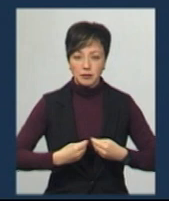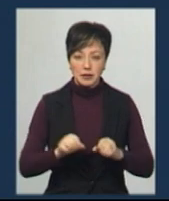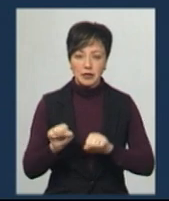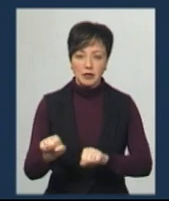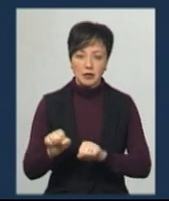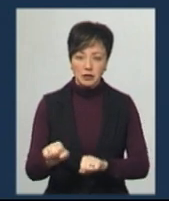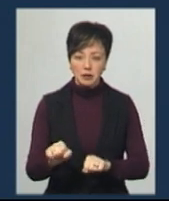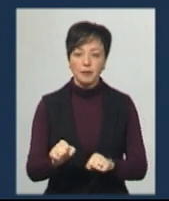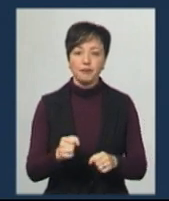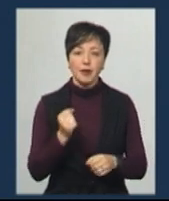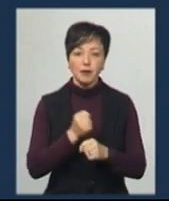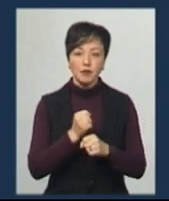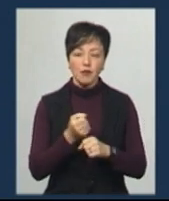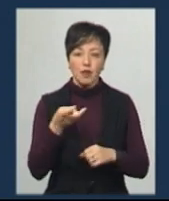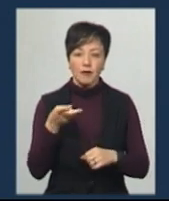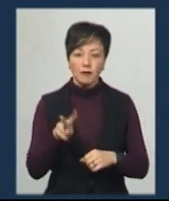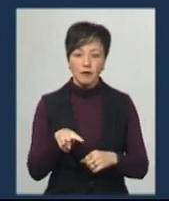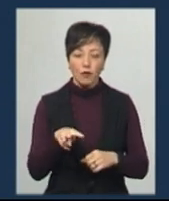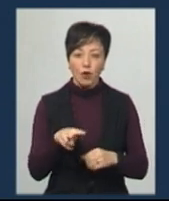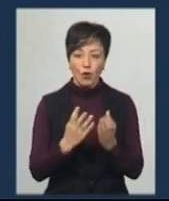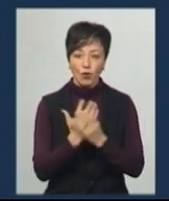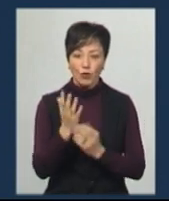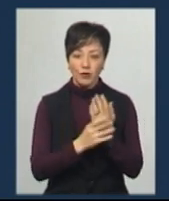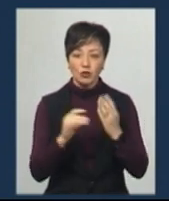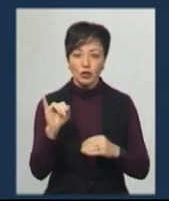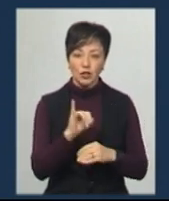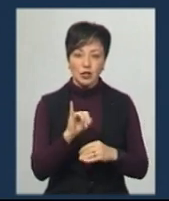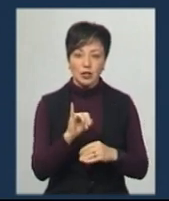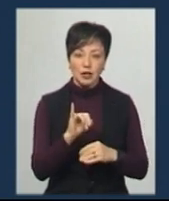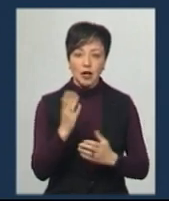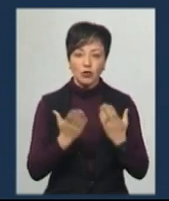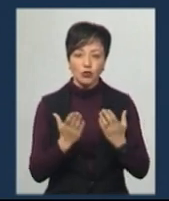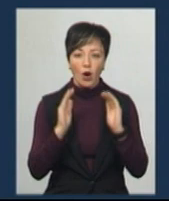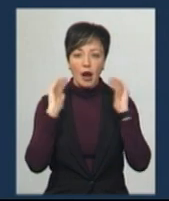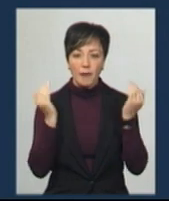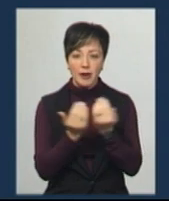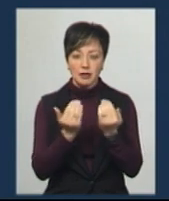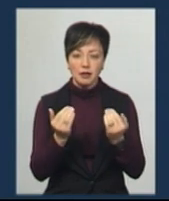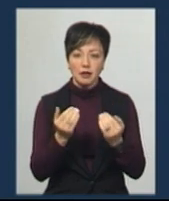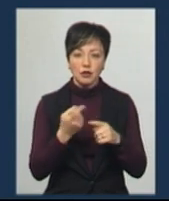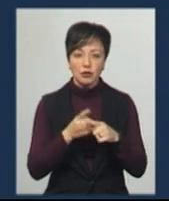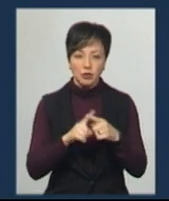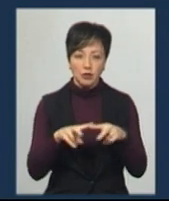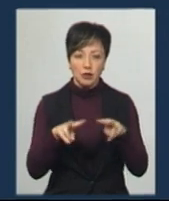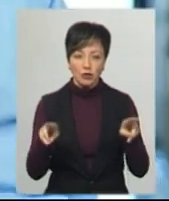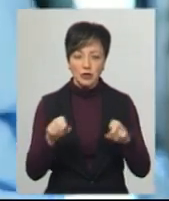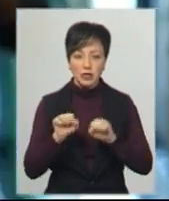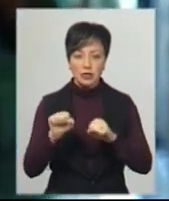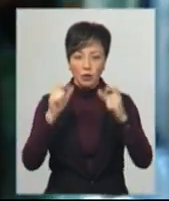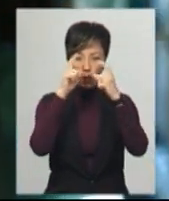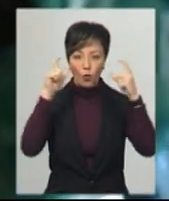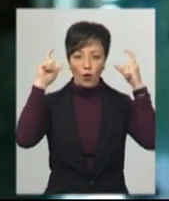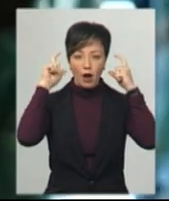костюми. Працювали в двох перчатках, і якщо це реанімаційне відділено, то працювали в двох місцях. Також захисні окуляри.